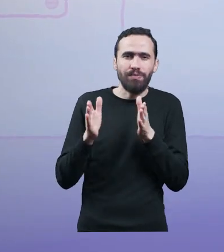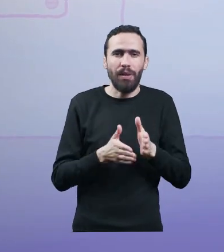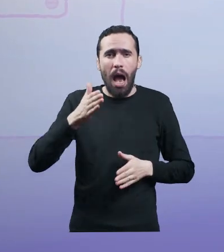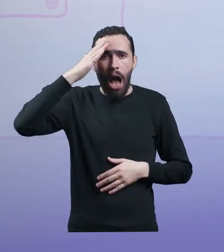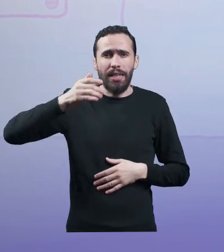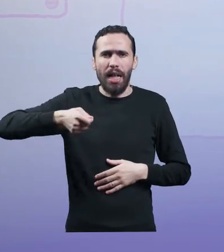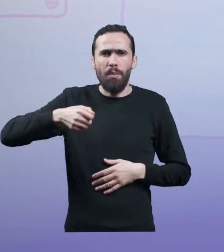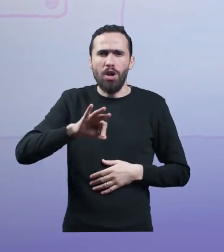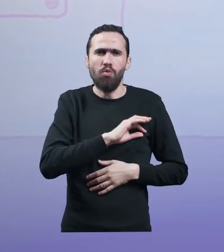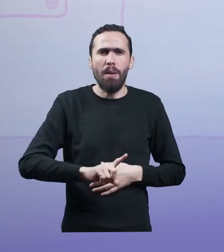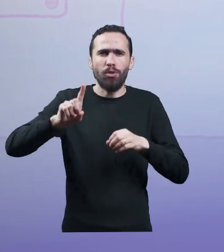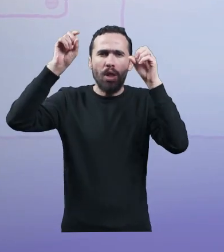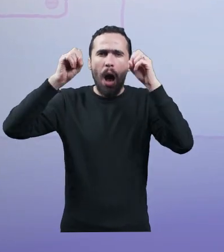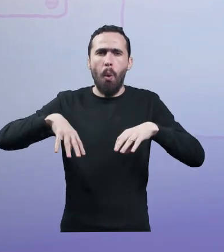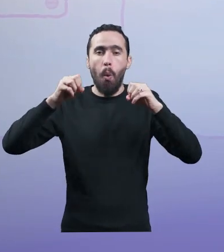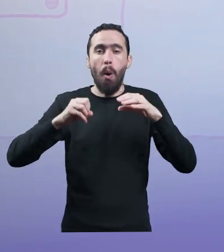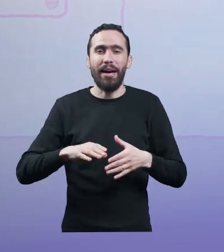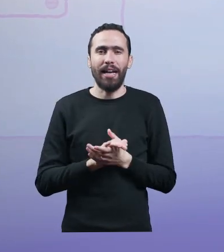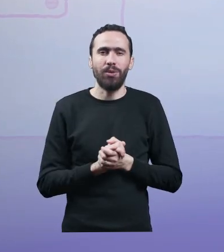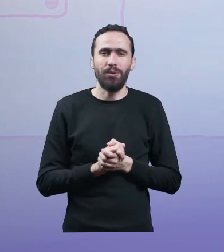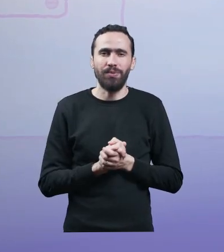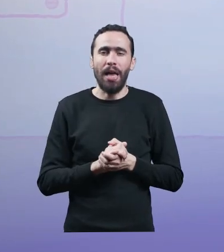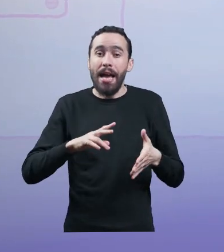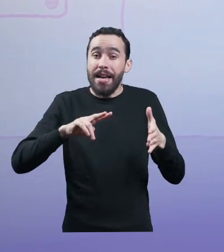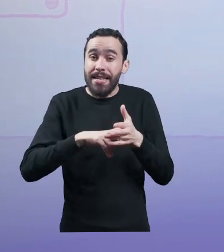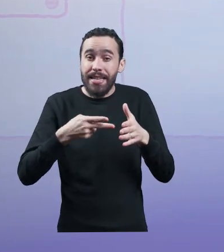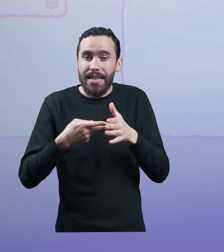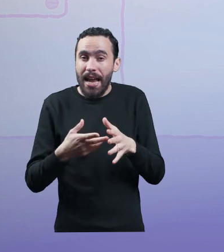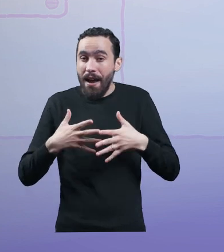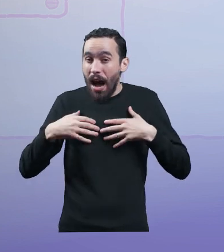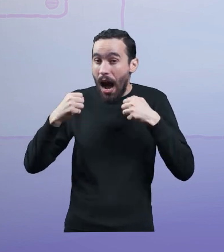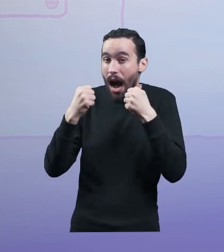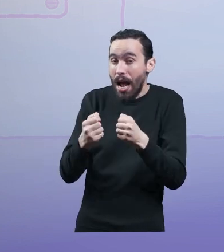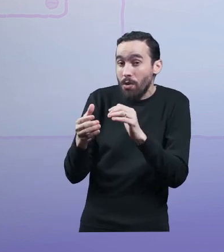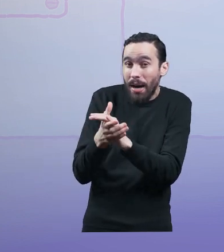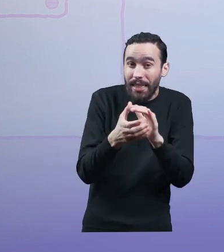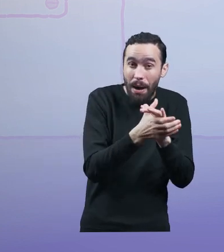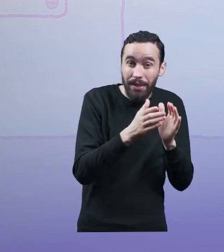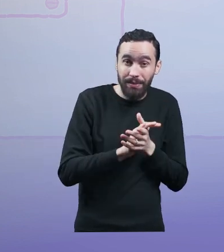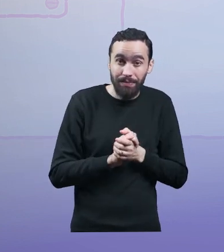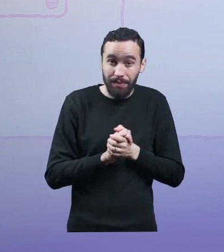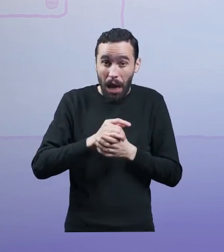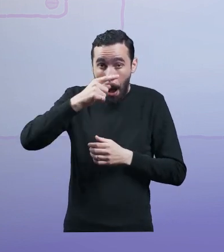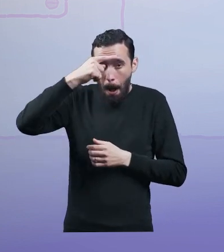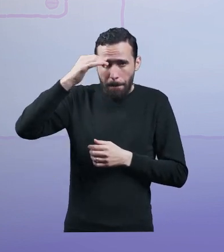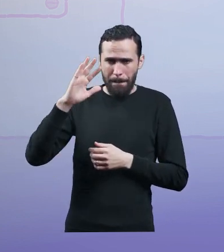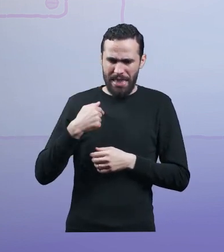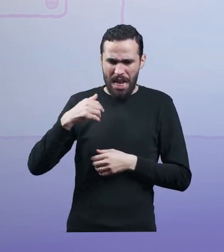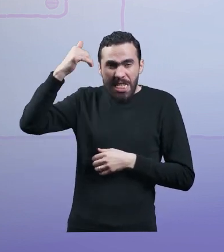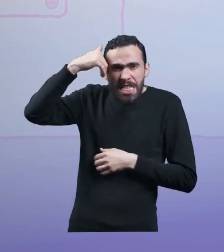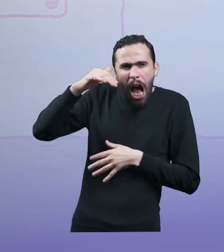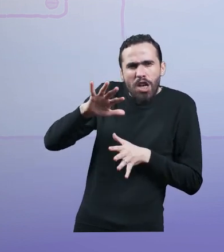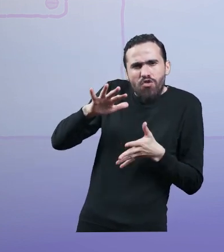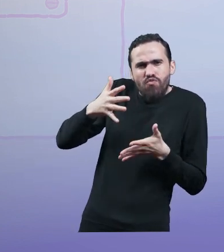عليكم ورحمة الله وبركاته كيف حالكم يا أصدقاء؟ إذا شككتم